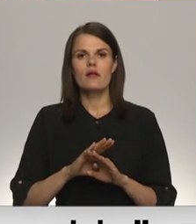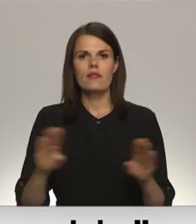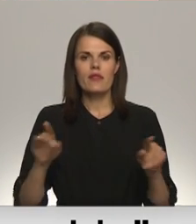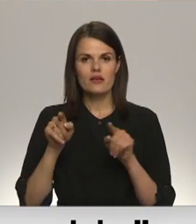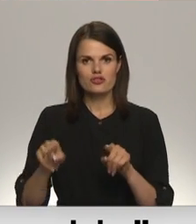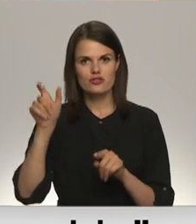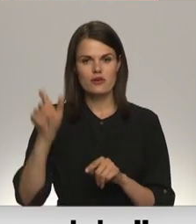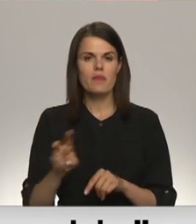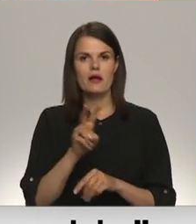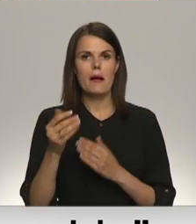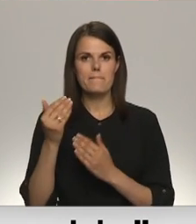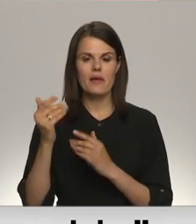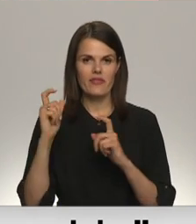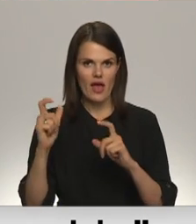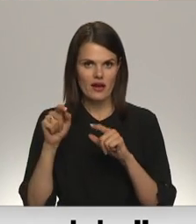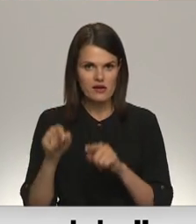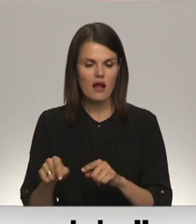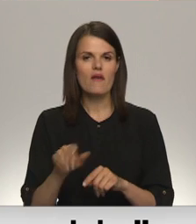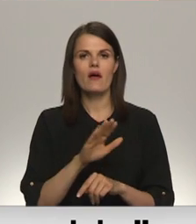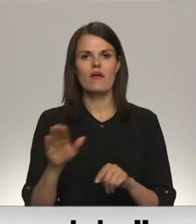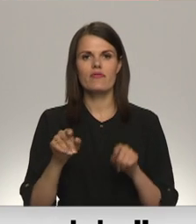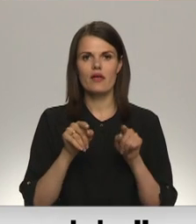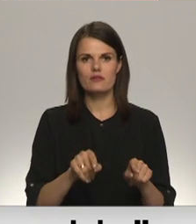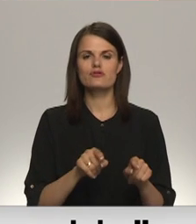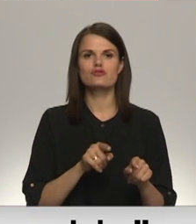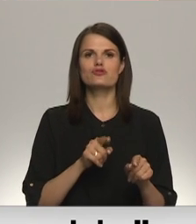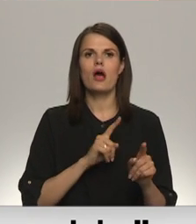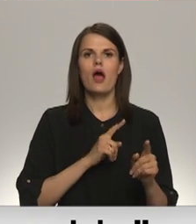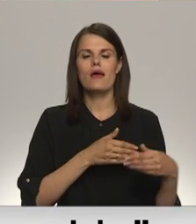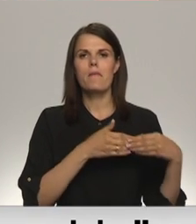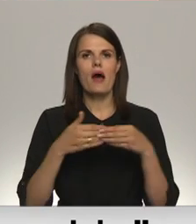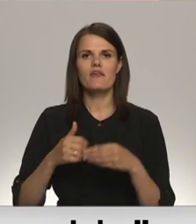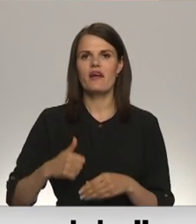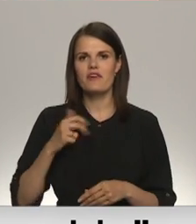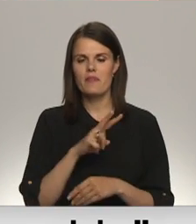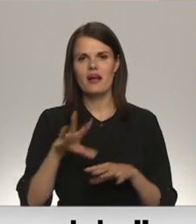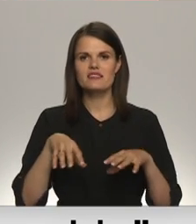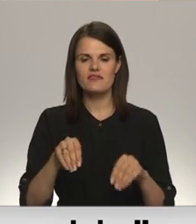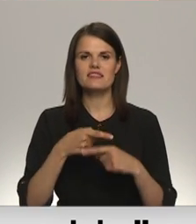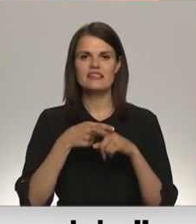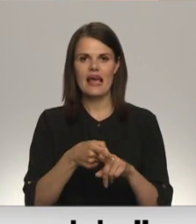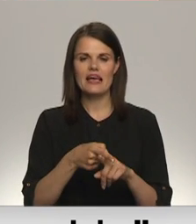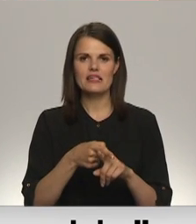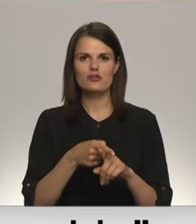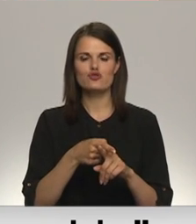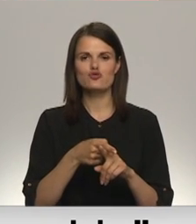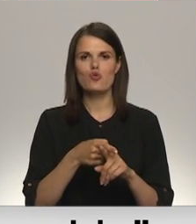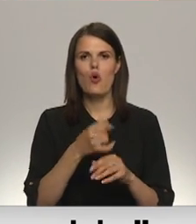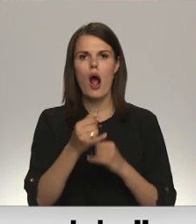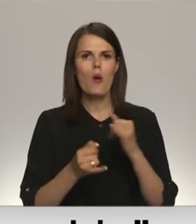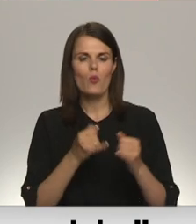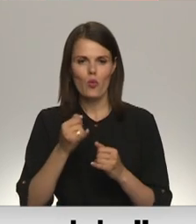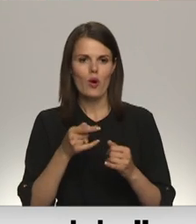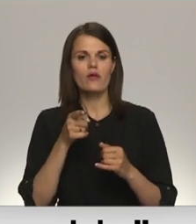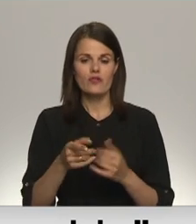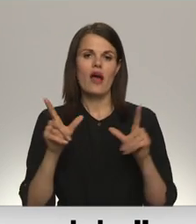piederži šī krava, gan vienkār tranzīti servicis, kuri veids un tehnisko apkaukošana. Tagad tās sadaļīs maz